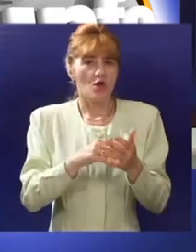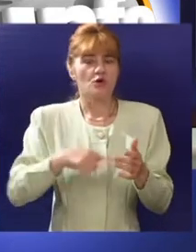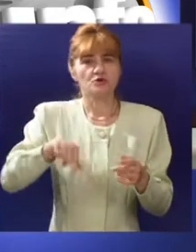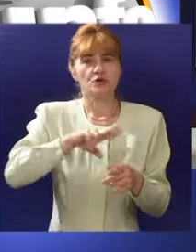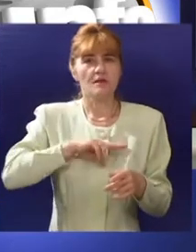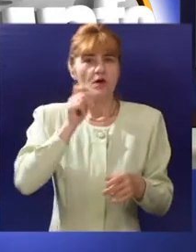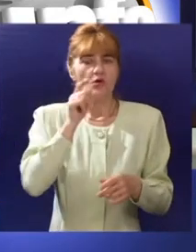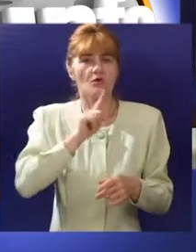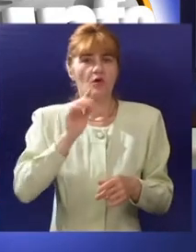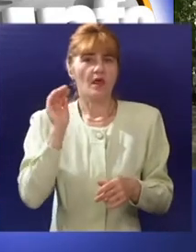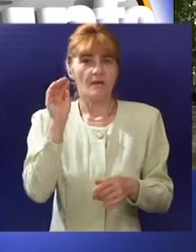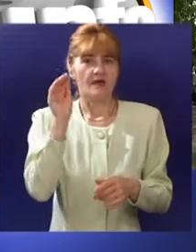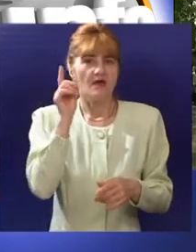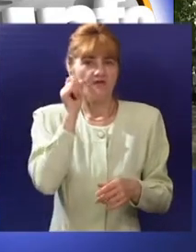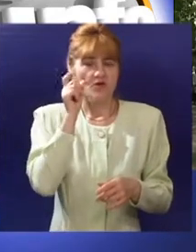ne prijavljuju radnike.